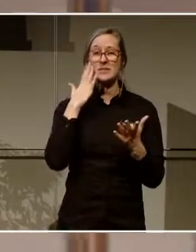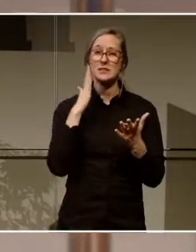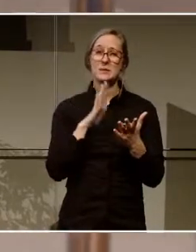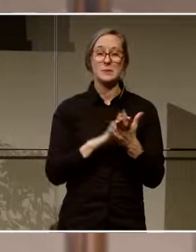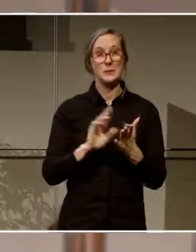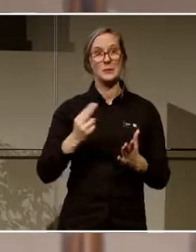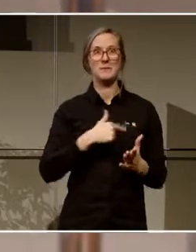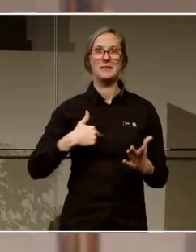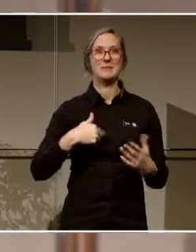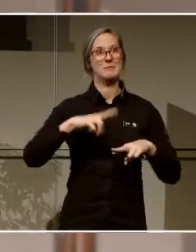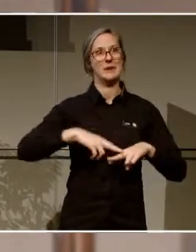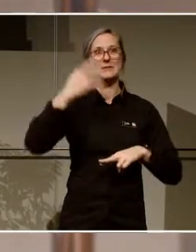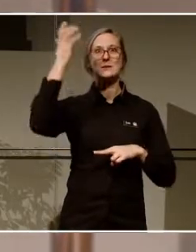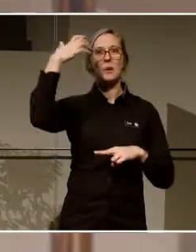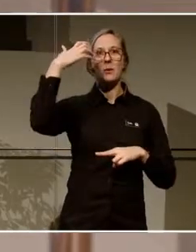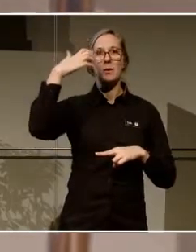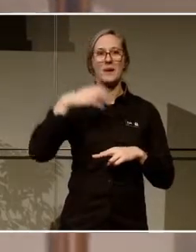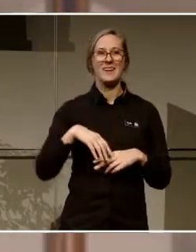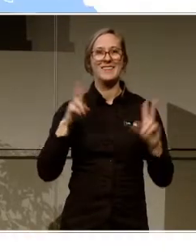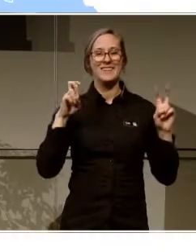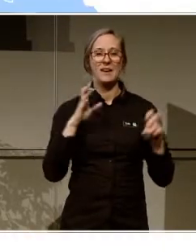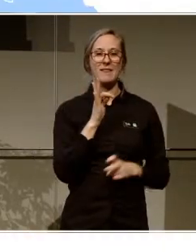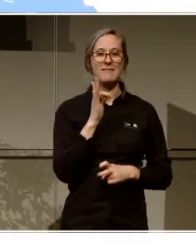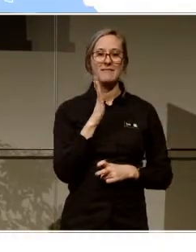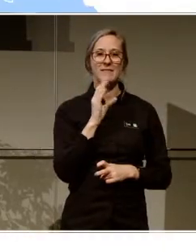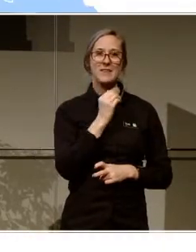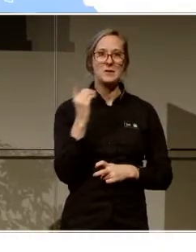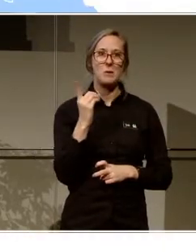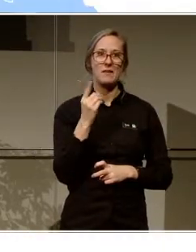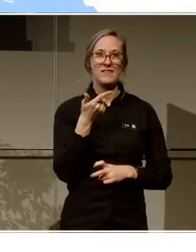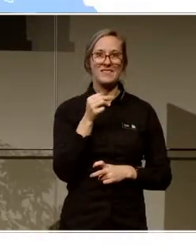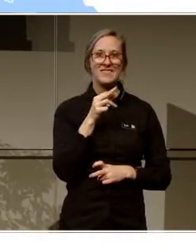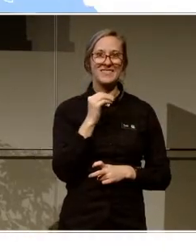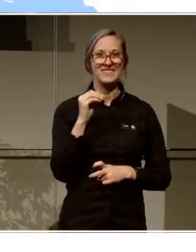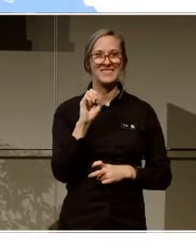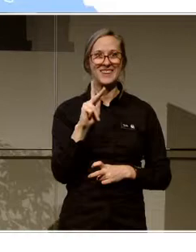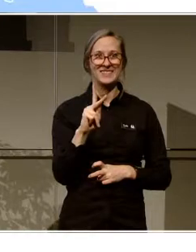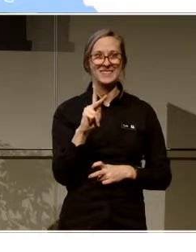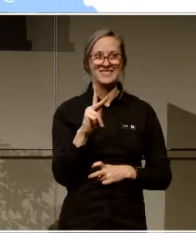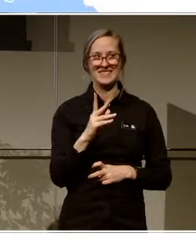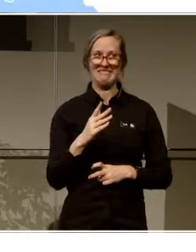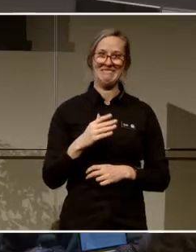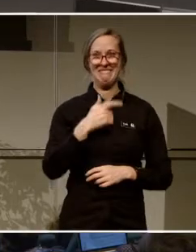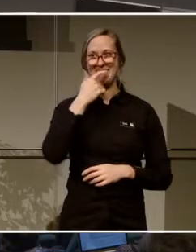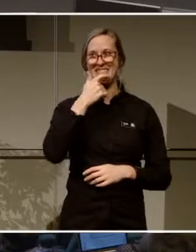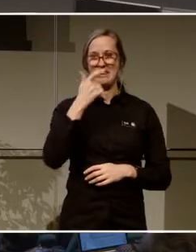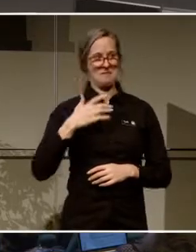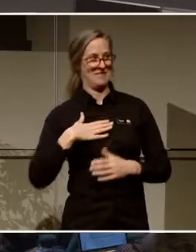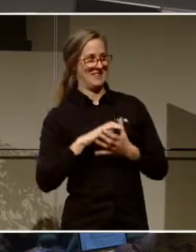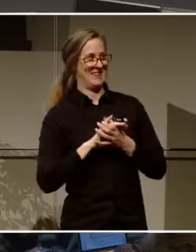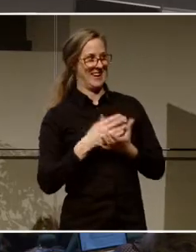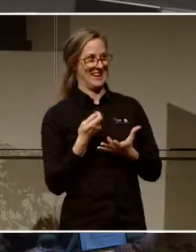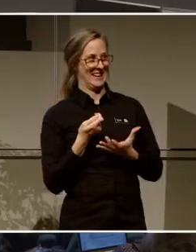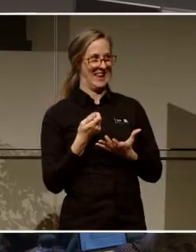är ju i Stockholm nu. Fjollträsk. Ser mina kollegor liksom skruva på sig. Nej,